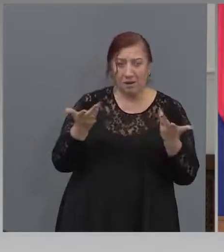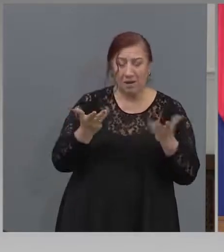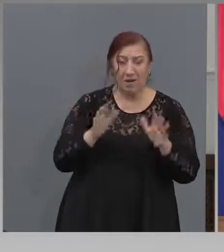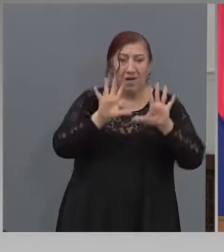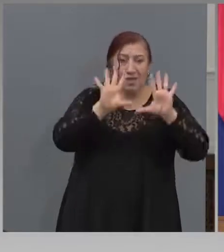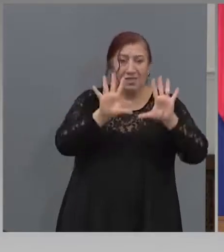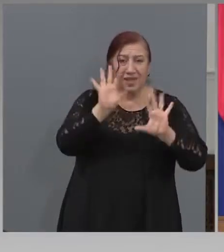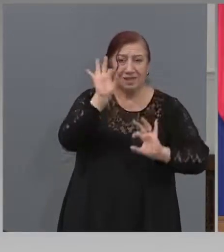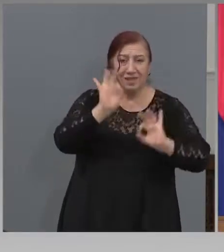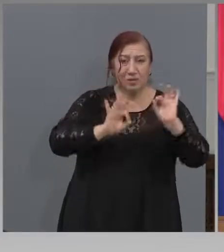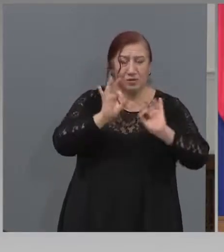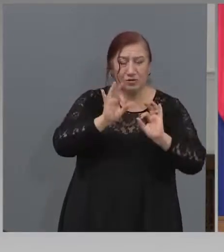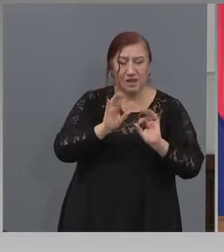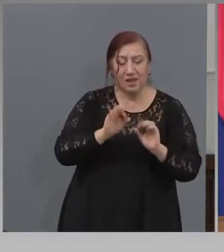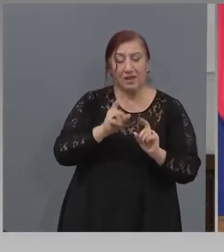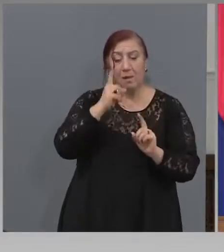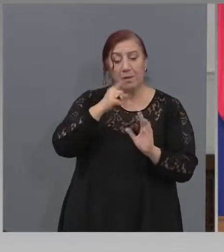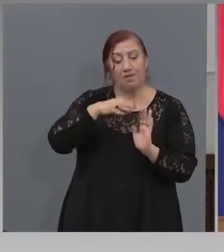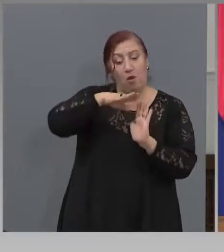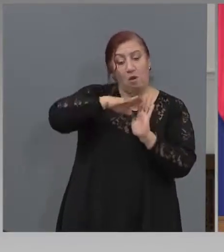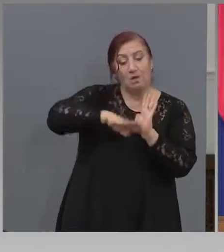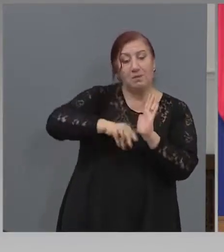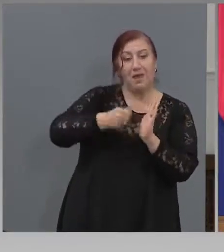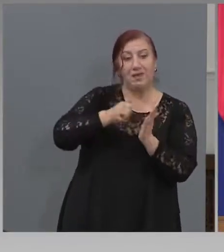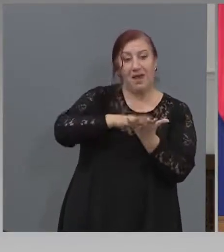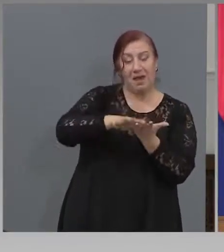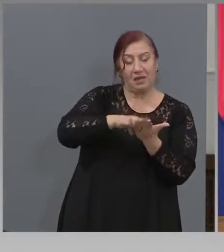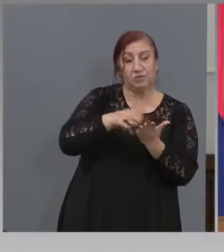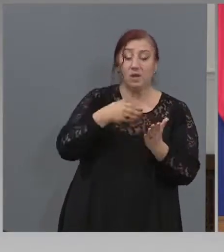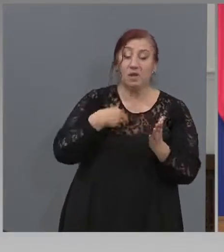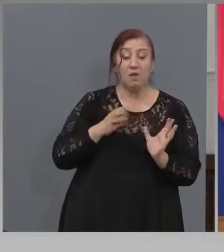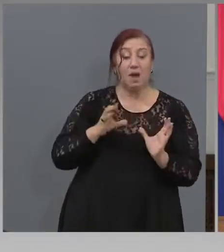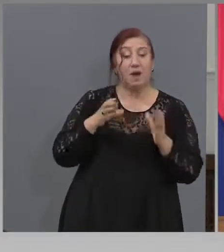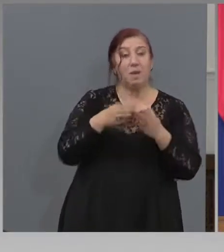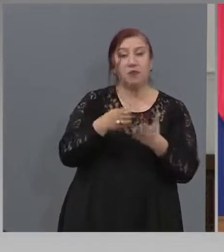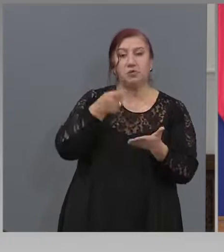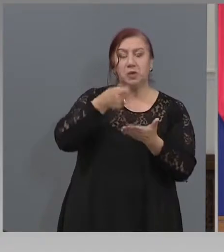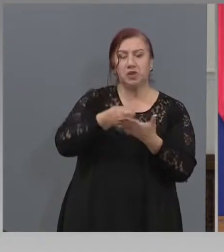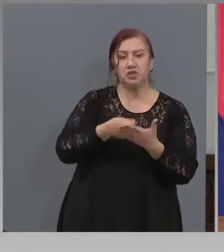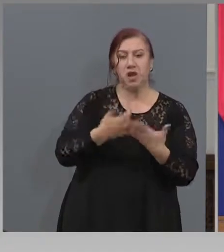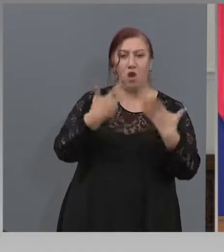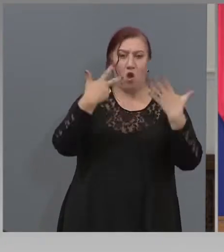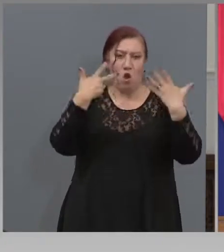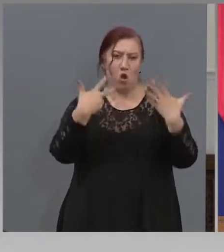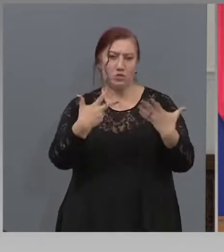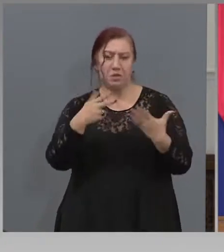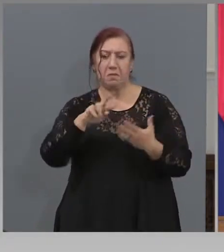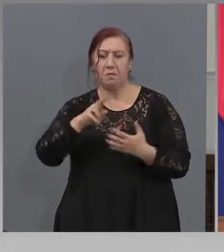си приспаднат разходите. Има брашване, които плащат 8-9 на практика процента.